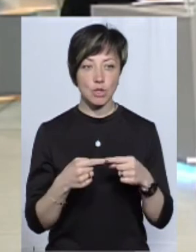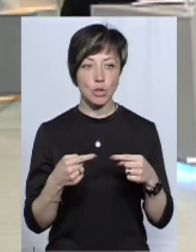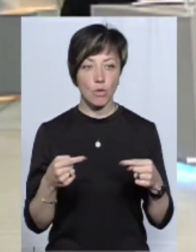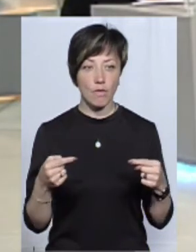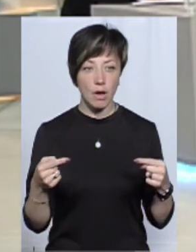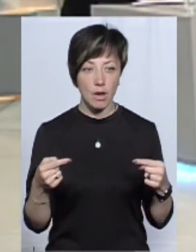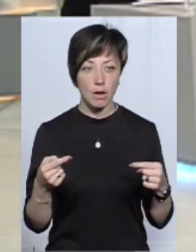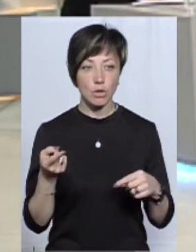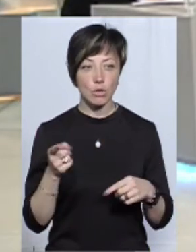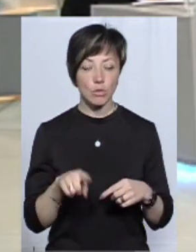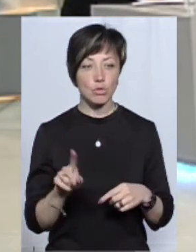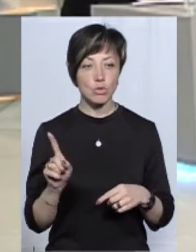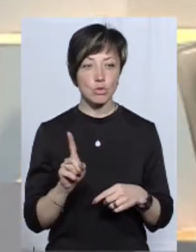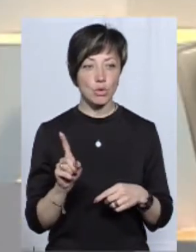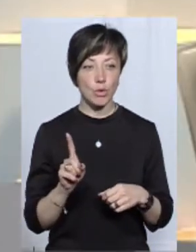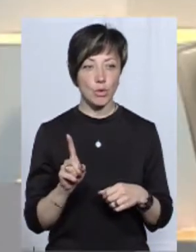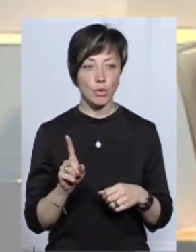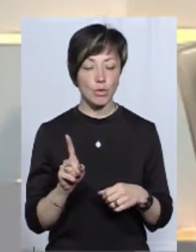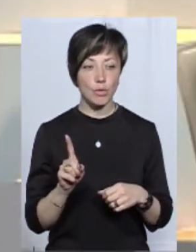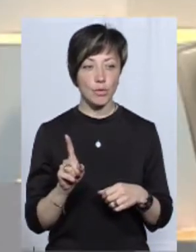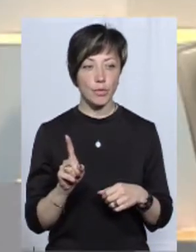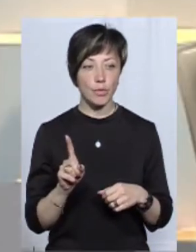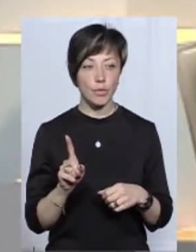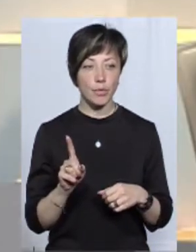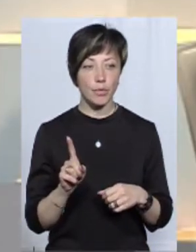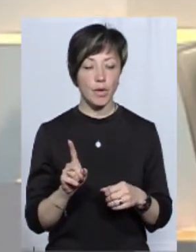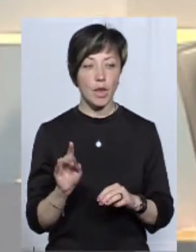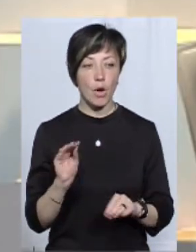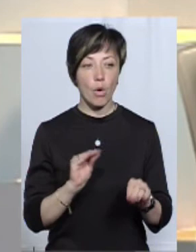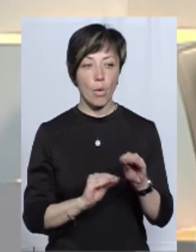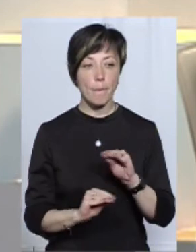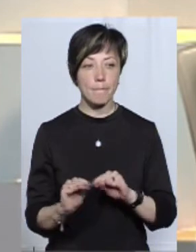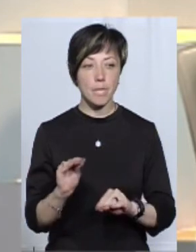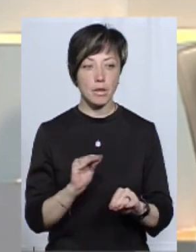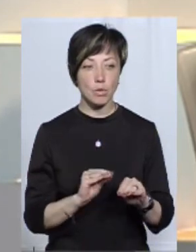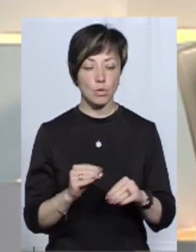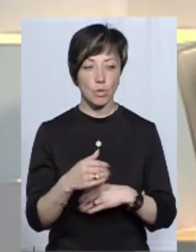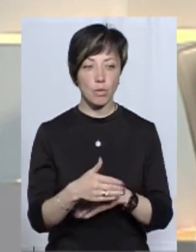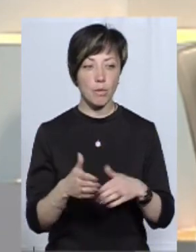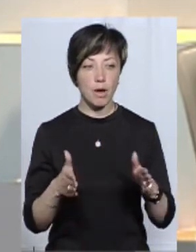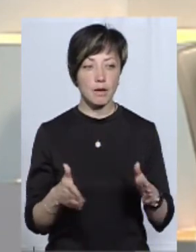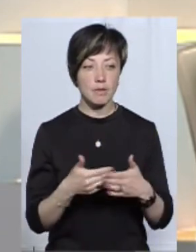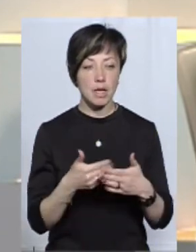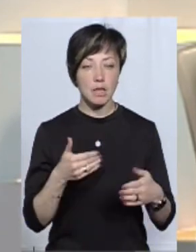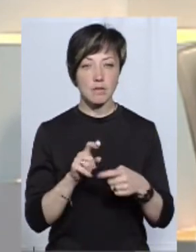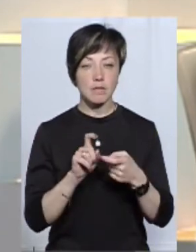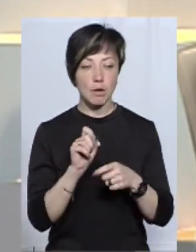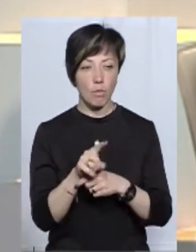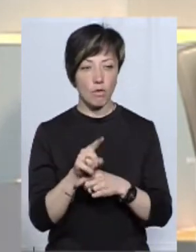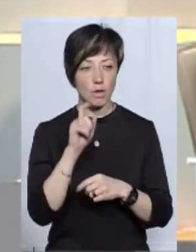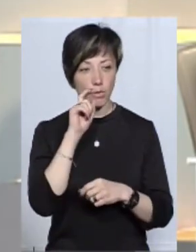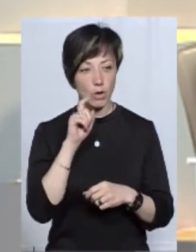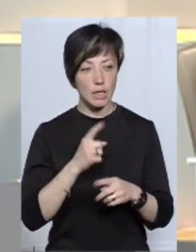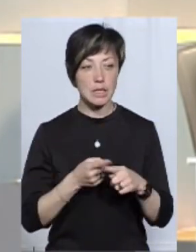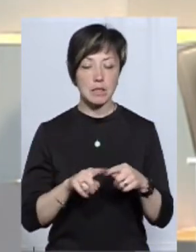такий товар, тому що його, як правило, комплектують саму товарну партію в залежності від замовлення в Україні.